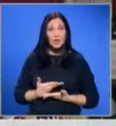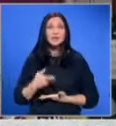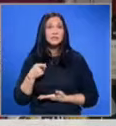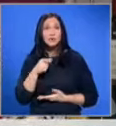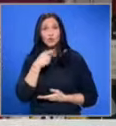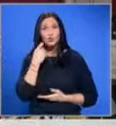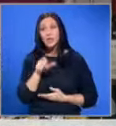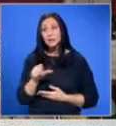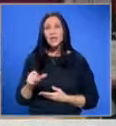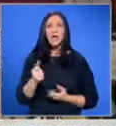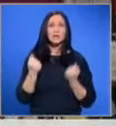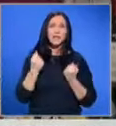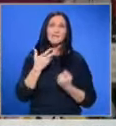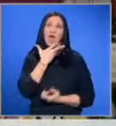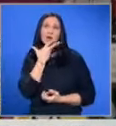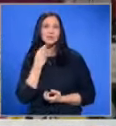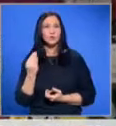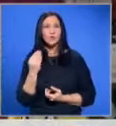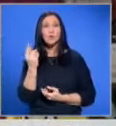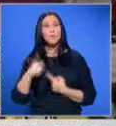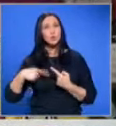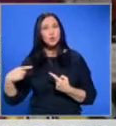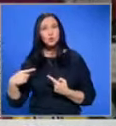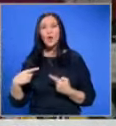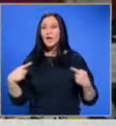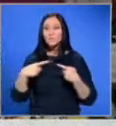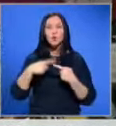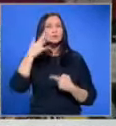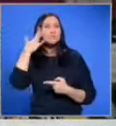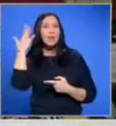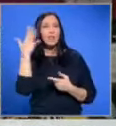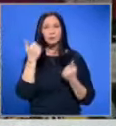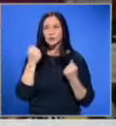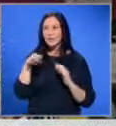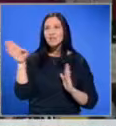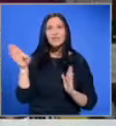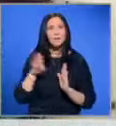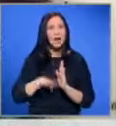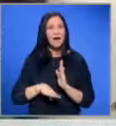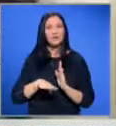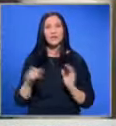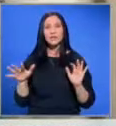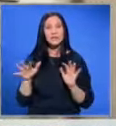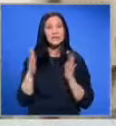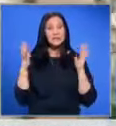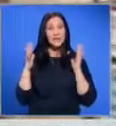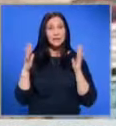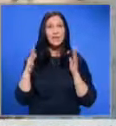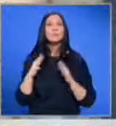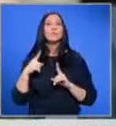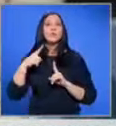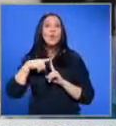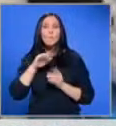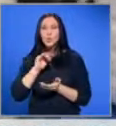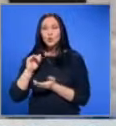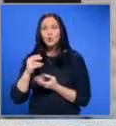здравето и разкрасителните процедури, включително с фокус върху менталното здраве и намаляването на стреса. Топ продукти, грижа